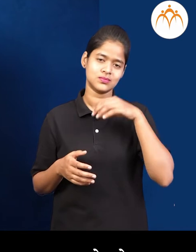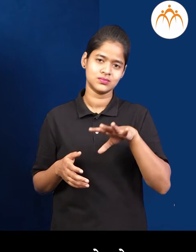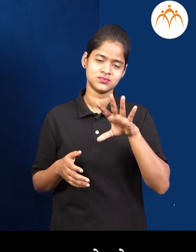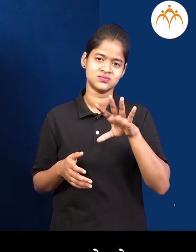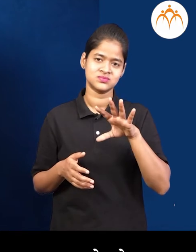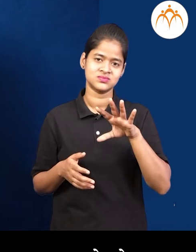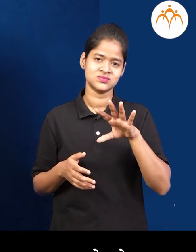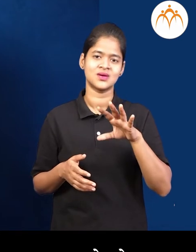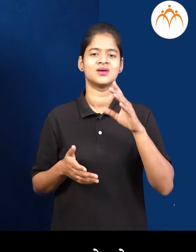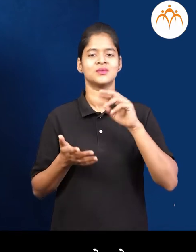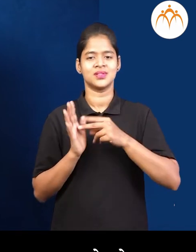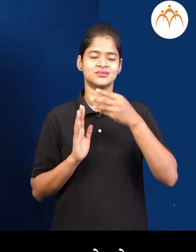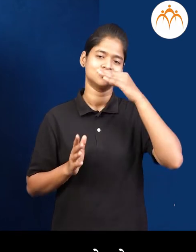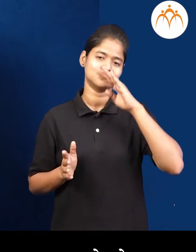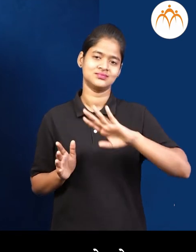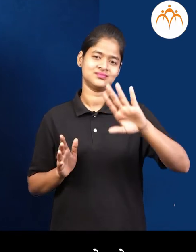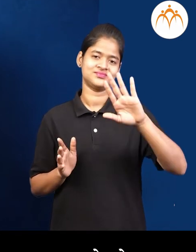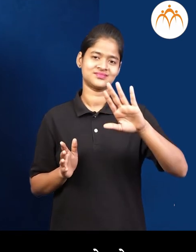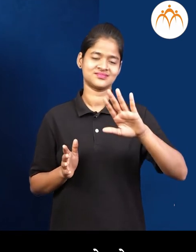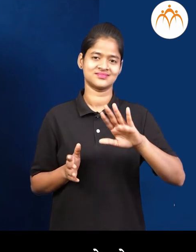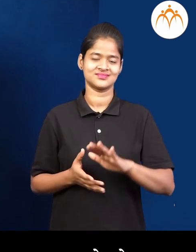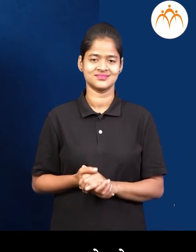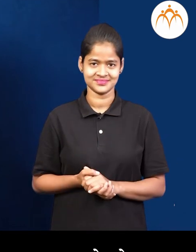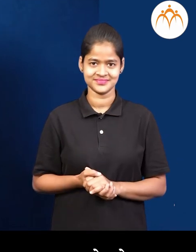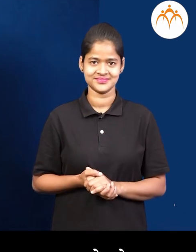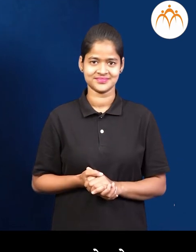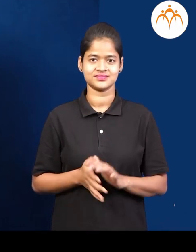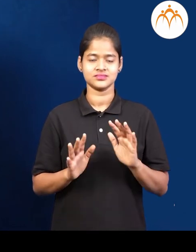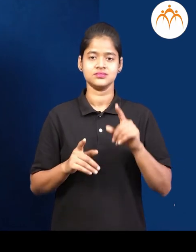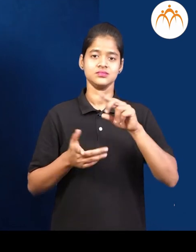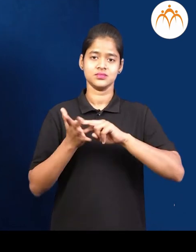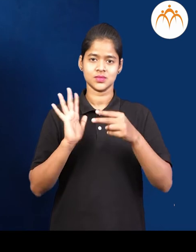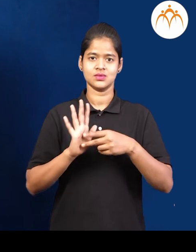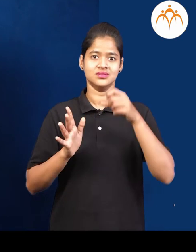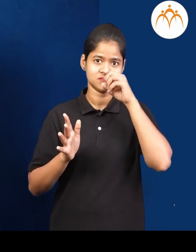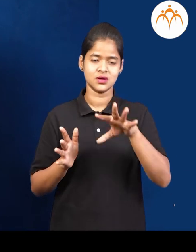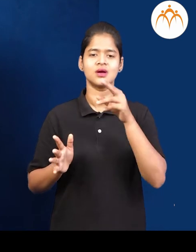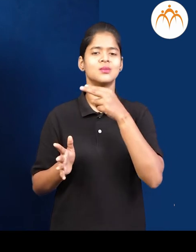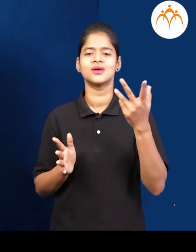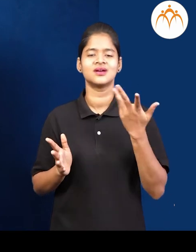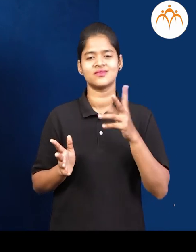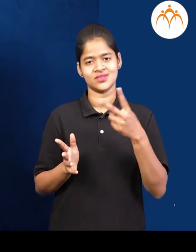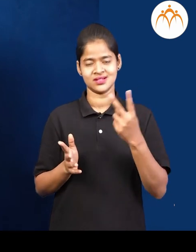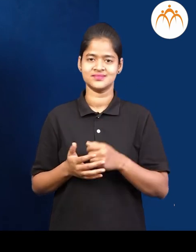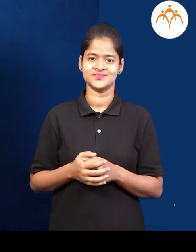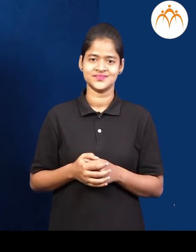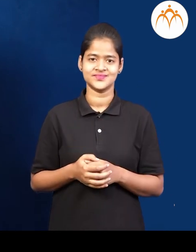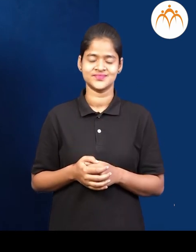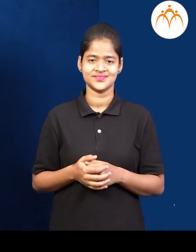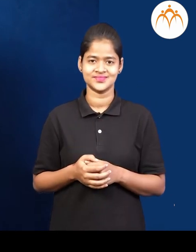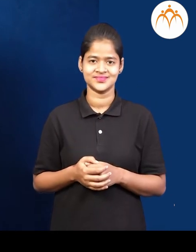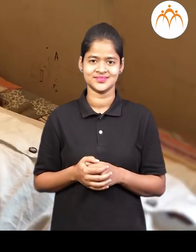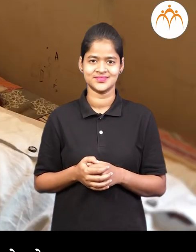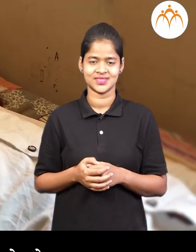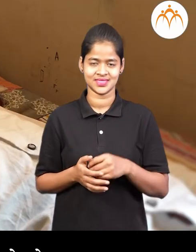नाकातुन बाहेर सोडने त्याला श्वास सोडने मनजेच उच्छवास अस मन्टाथ